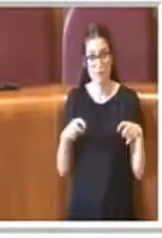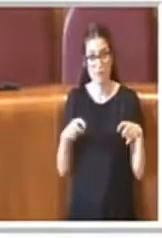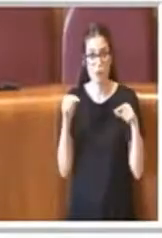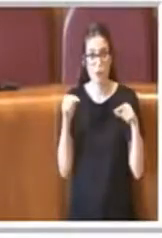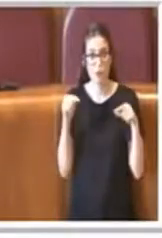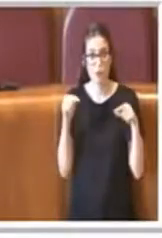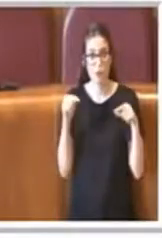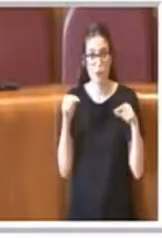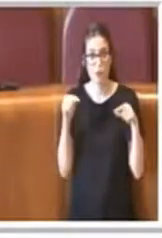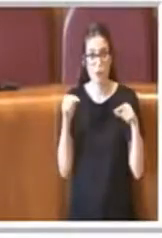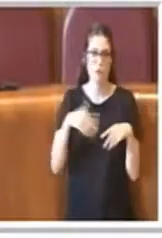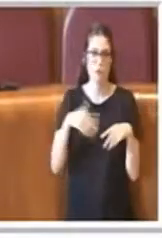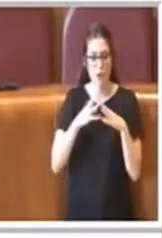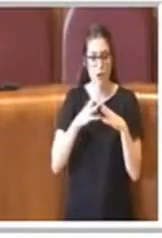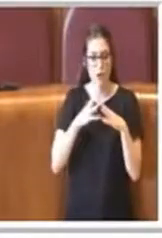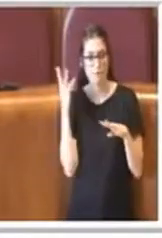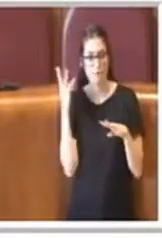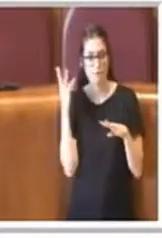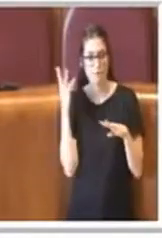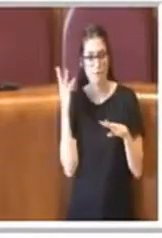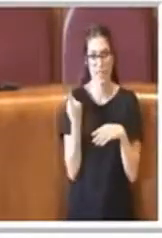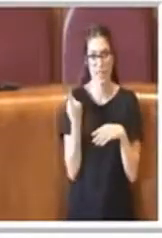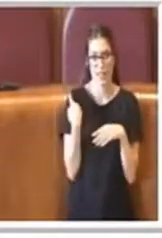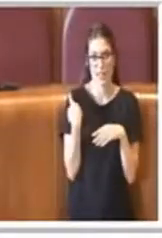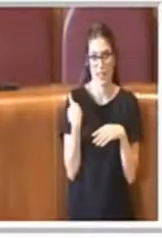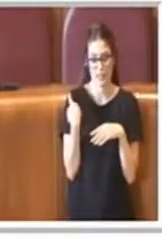avevamo insomma approfondito nella giornata di ieri,